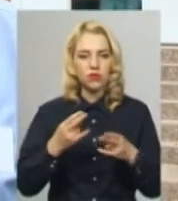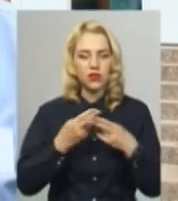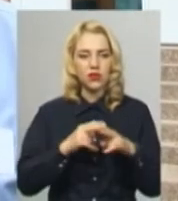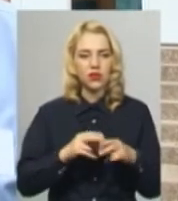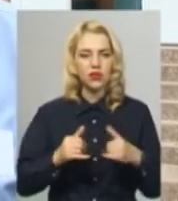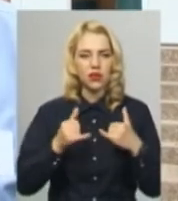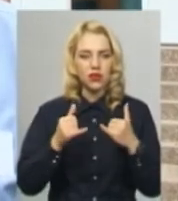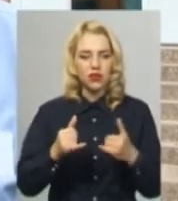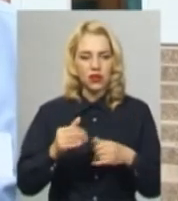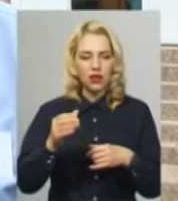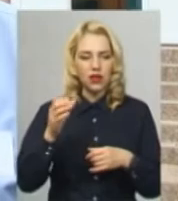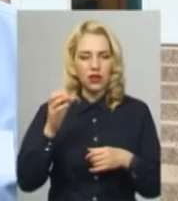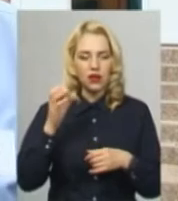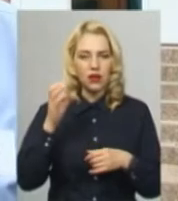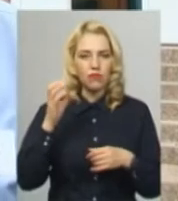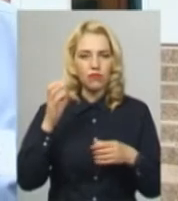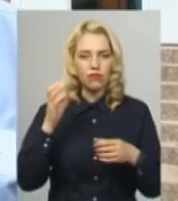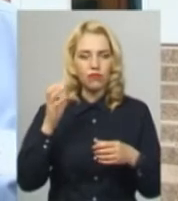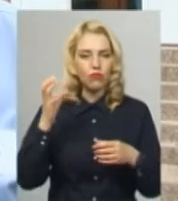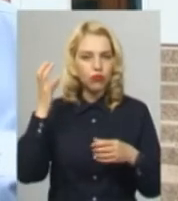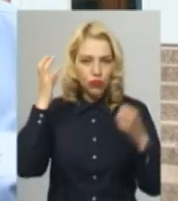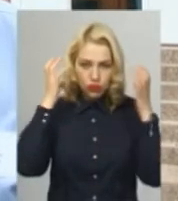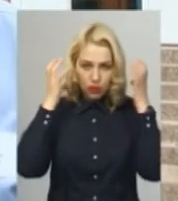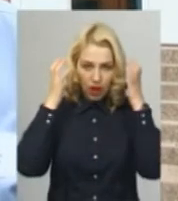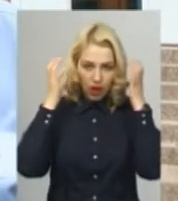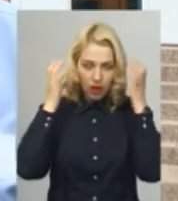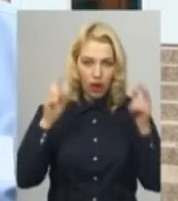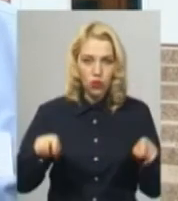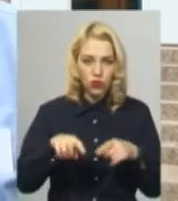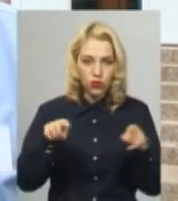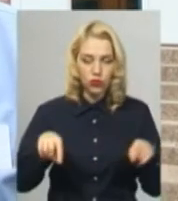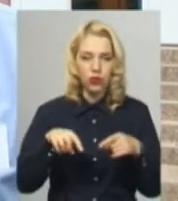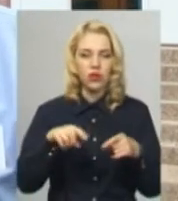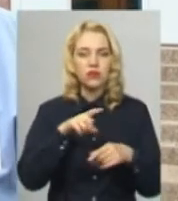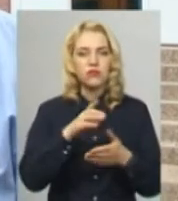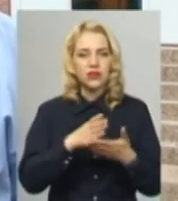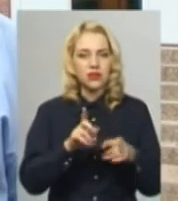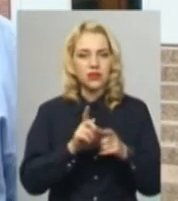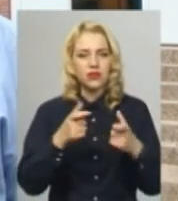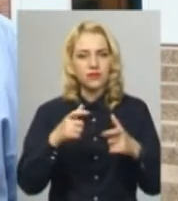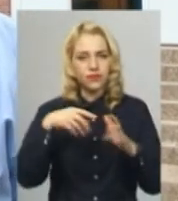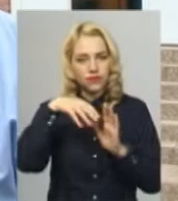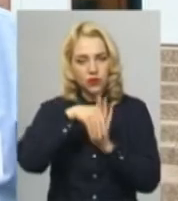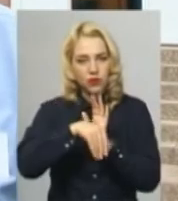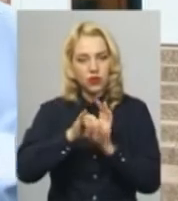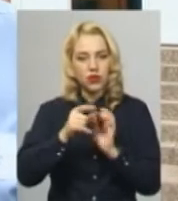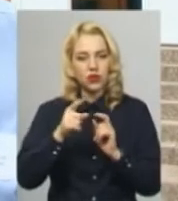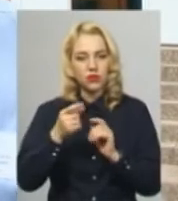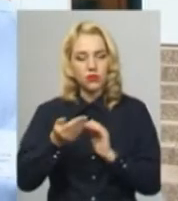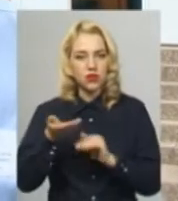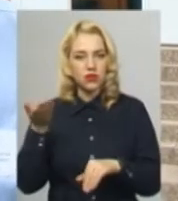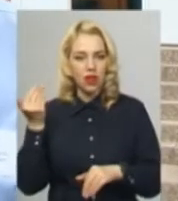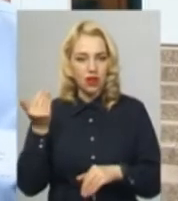для дослуховування аудіозапису. Учні здають вид такої роботи, як аудіювання. тому заздалегідь ми